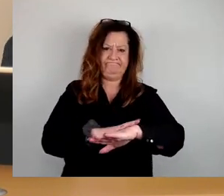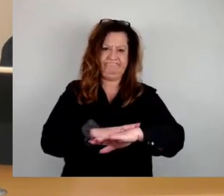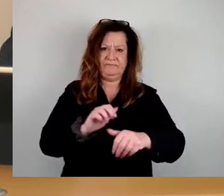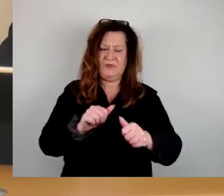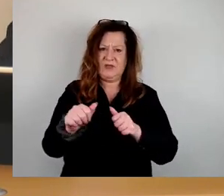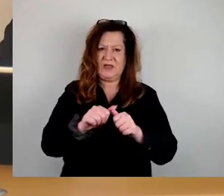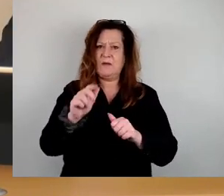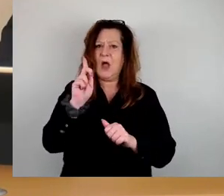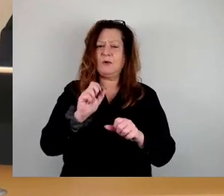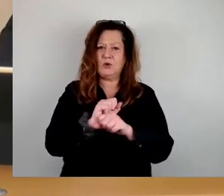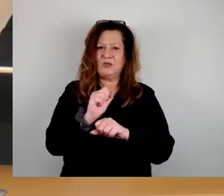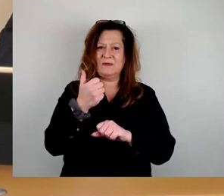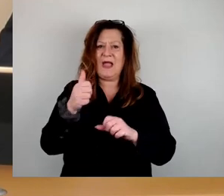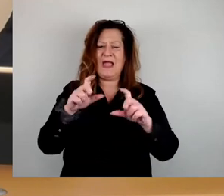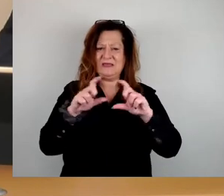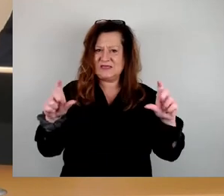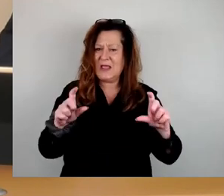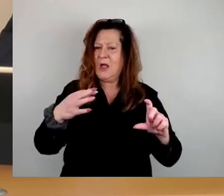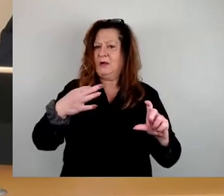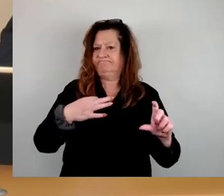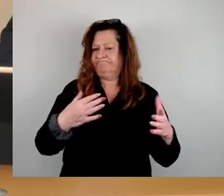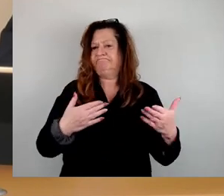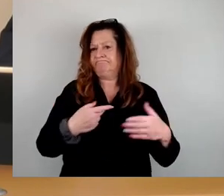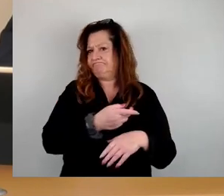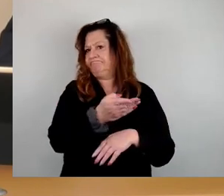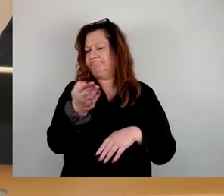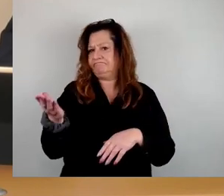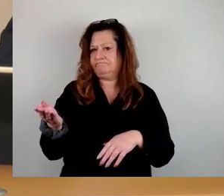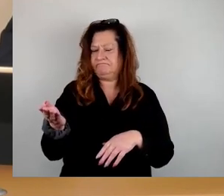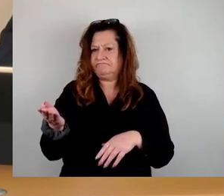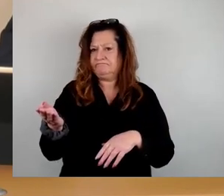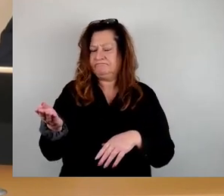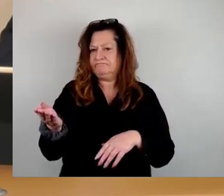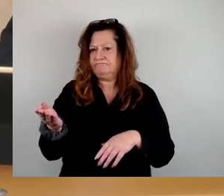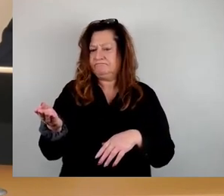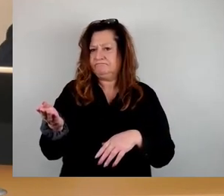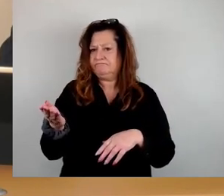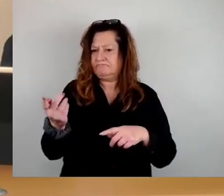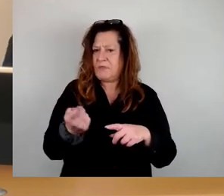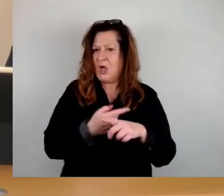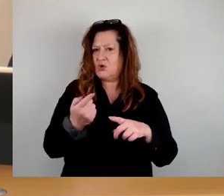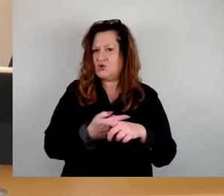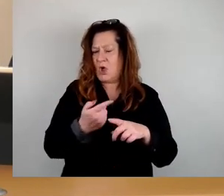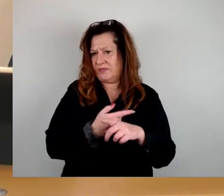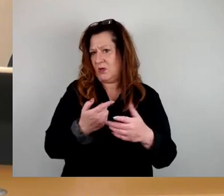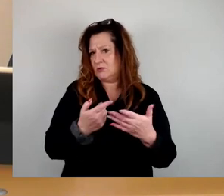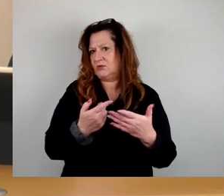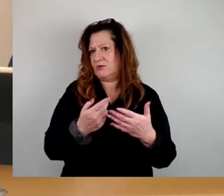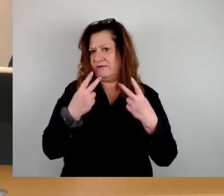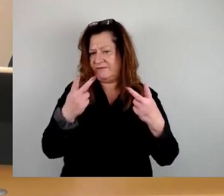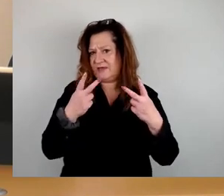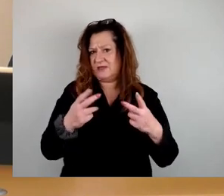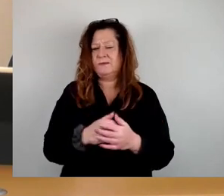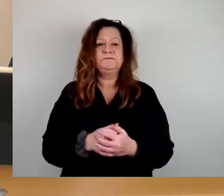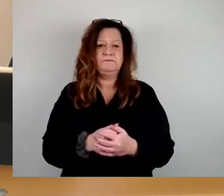nicht nur mir, sondern auch vielen von Ihnen ein besonderes Anliegen. Ich bedanke mich ausdrücklich bei